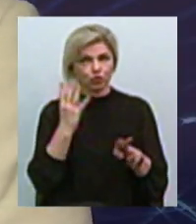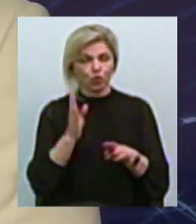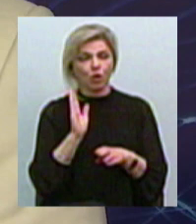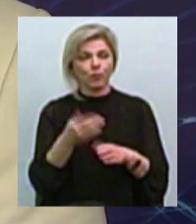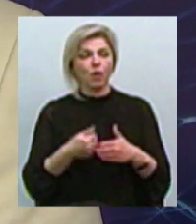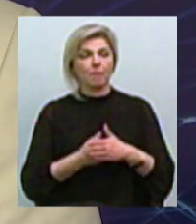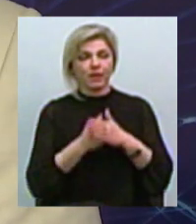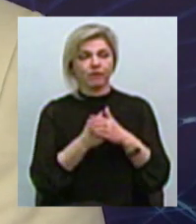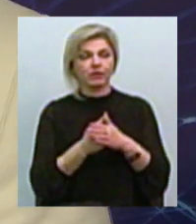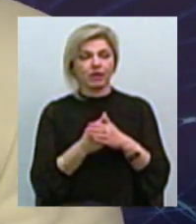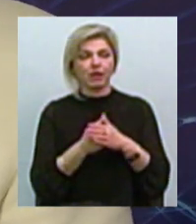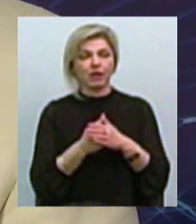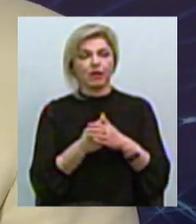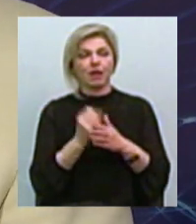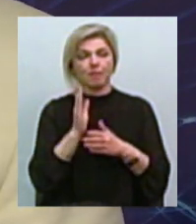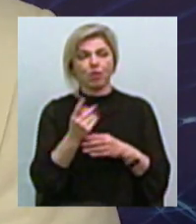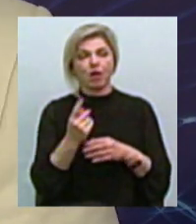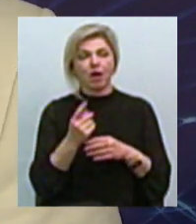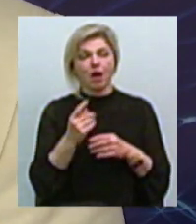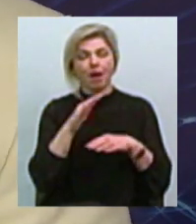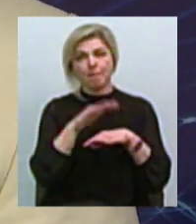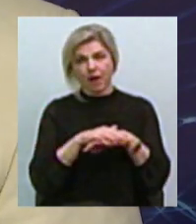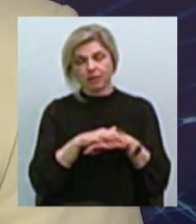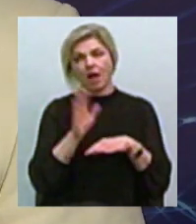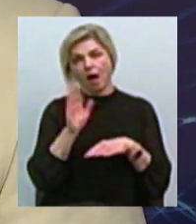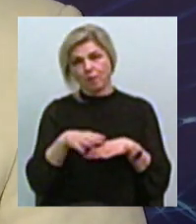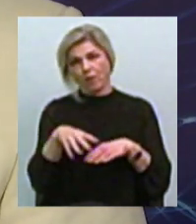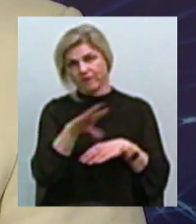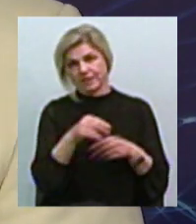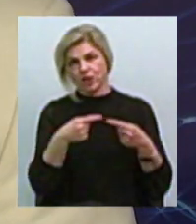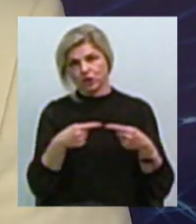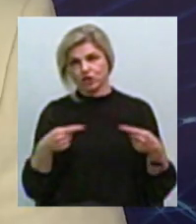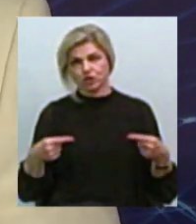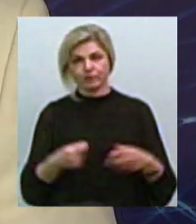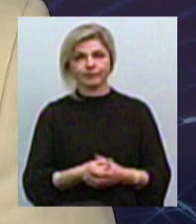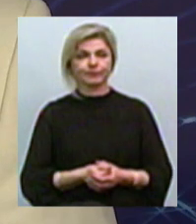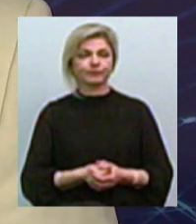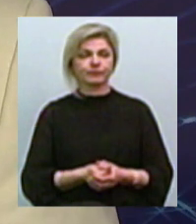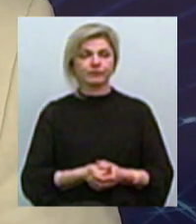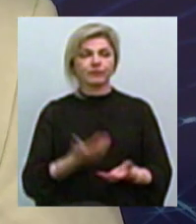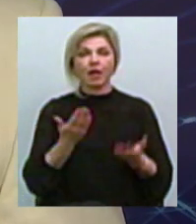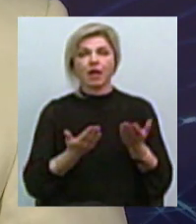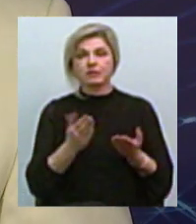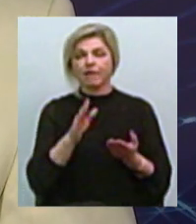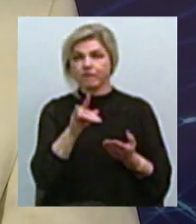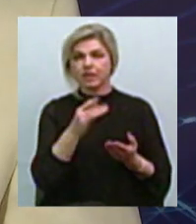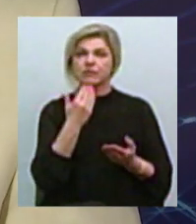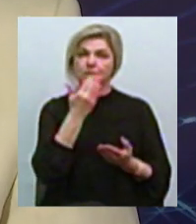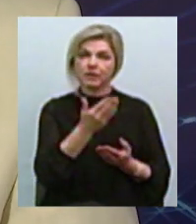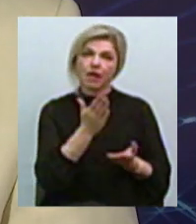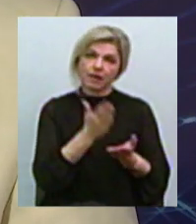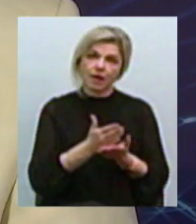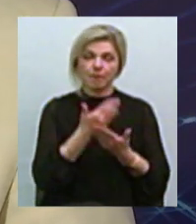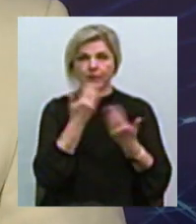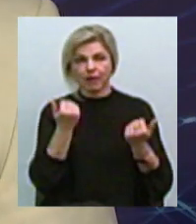відповідні банки В першу чергу, які там у повноваженні, потім все інше Якщо ви спитали, чи є, чи нема, можливо, вам